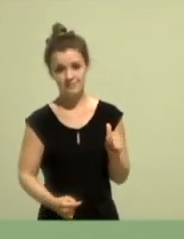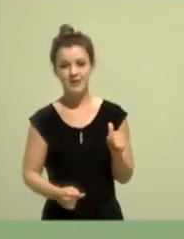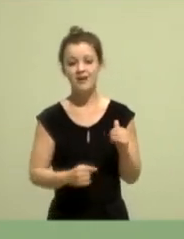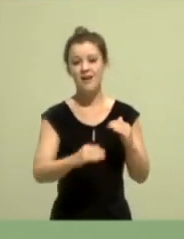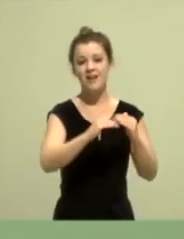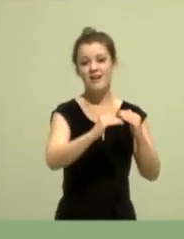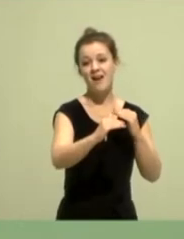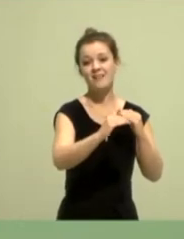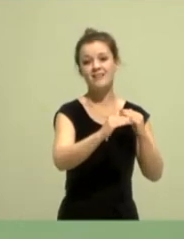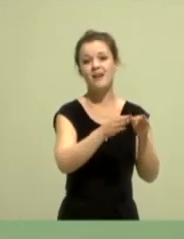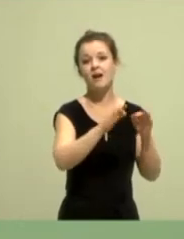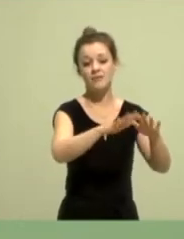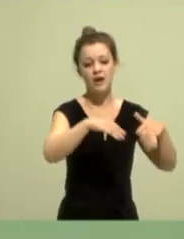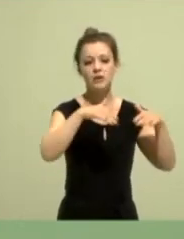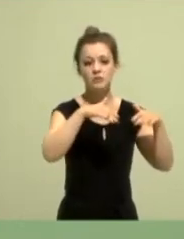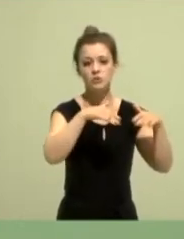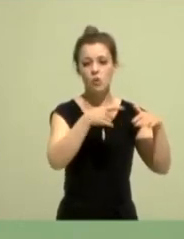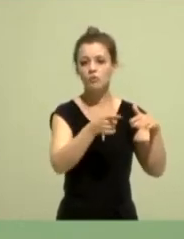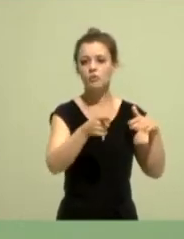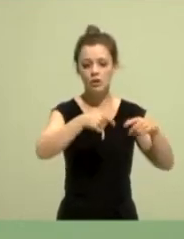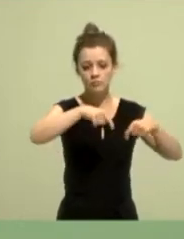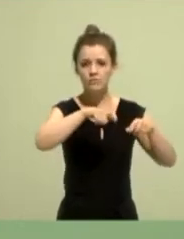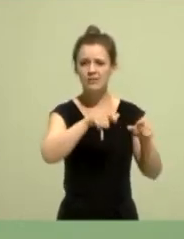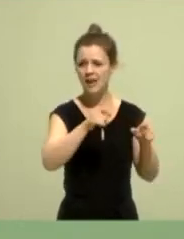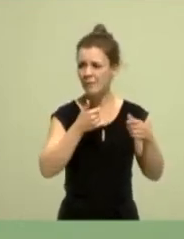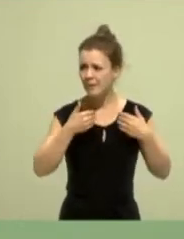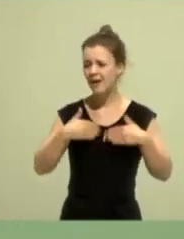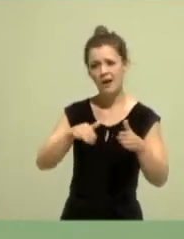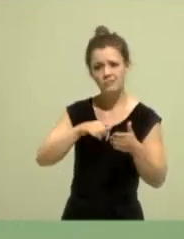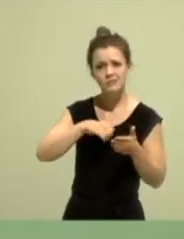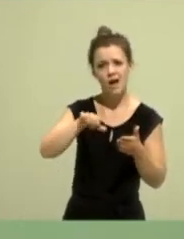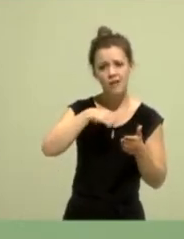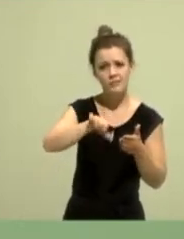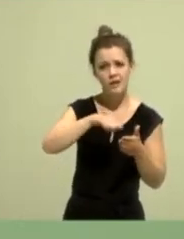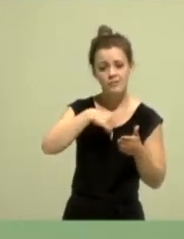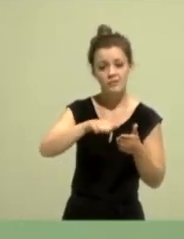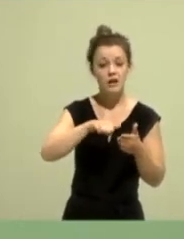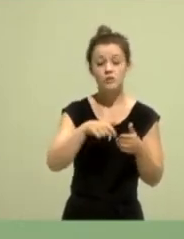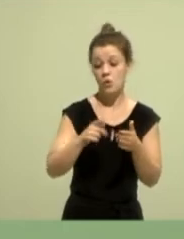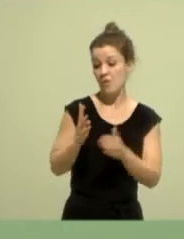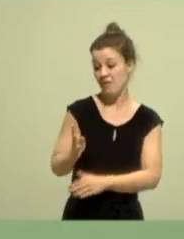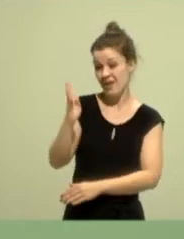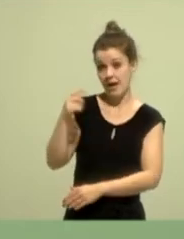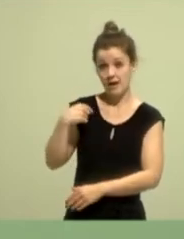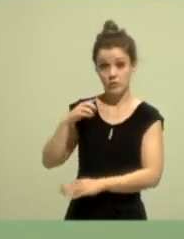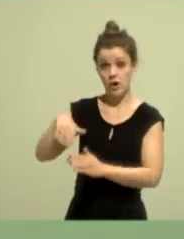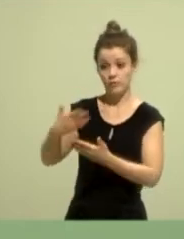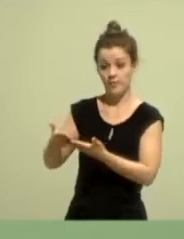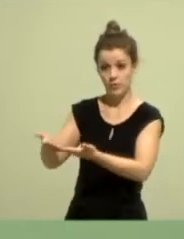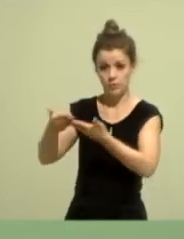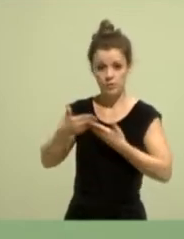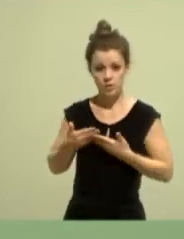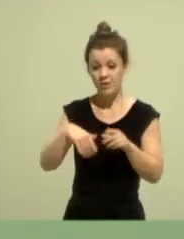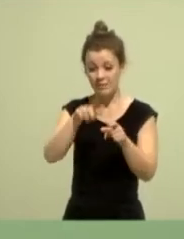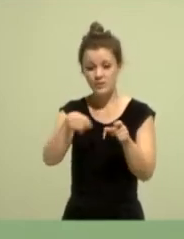Zahlungsmoral extrem hoch. Leute, die nicht 100 Prozent gezahlt haben in den vier Jahren, seitdem ich das machen darf, hatten